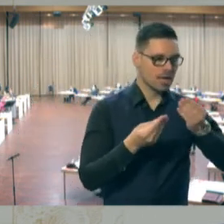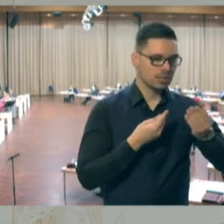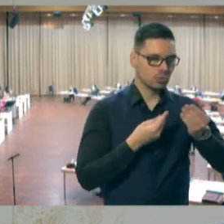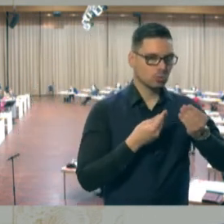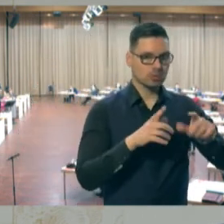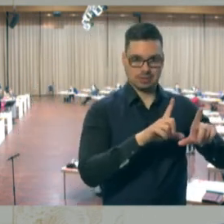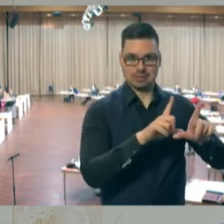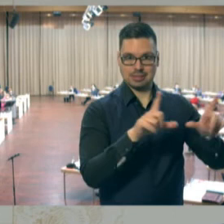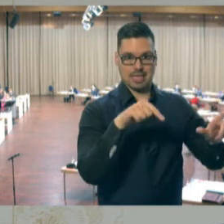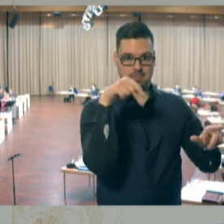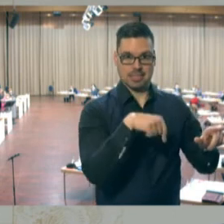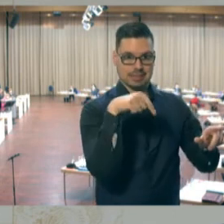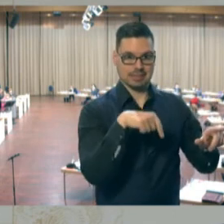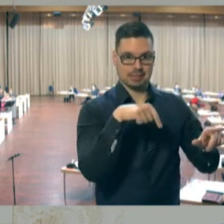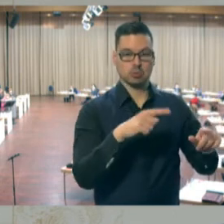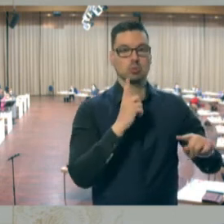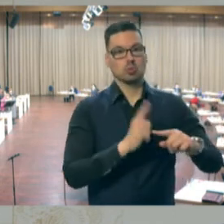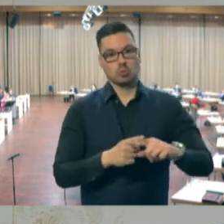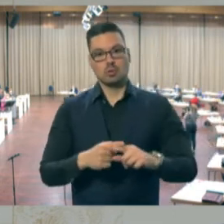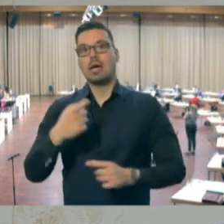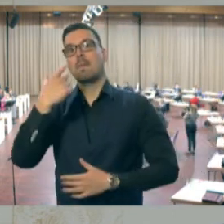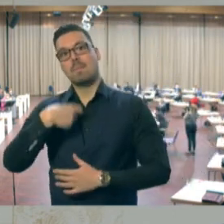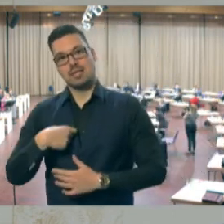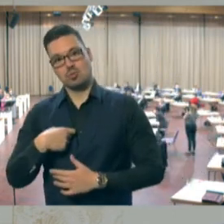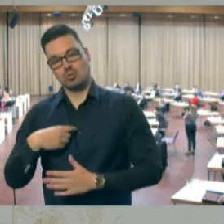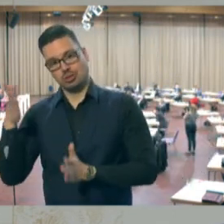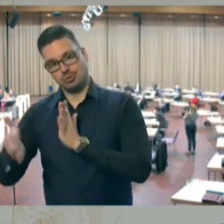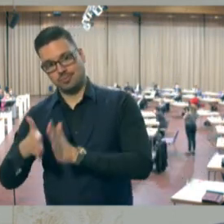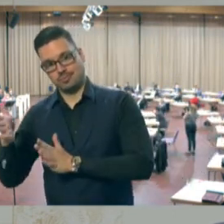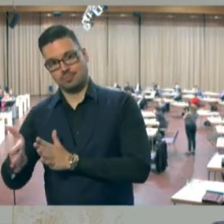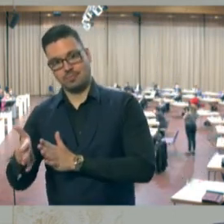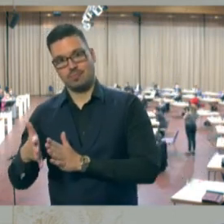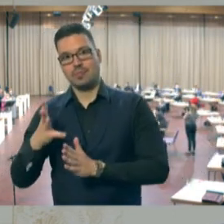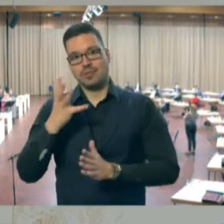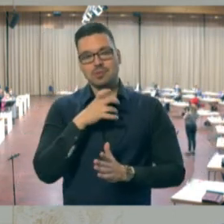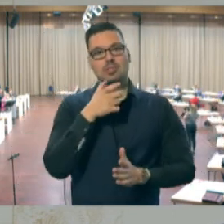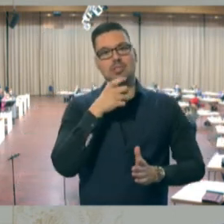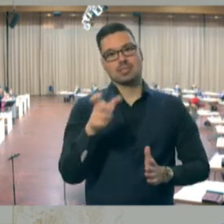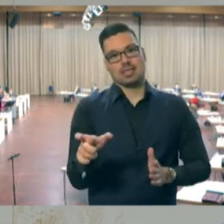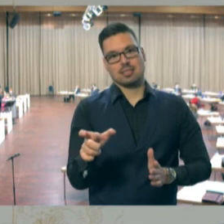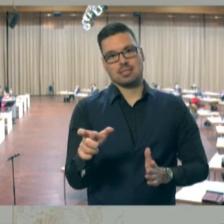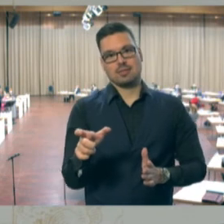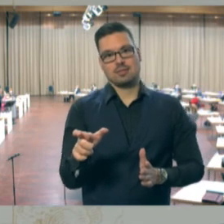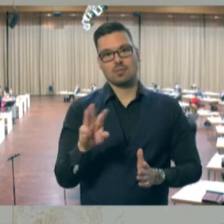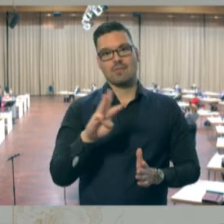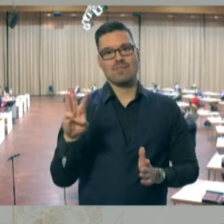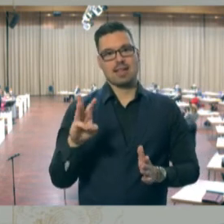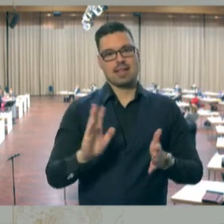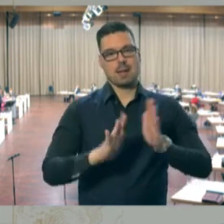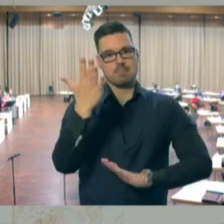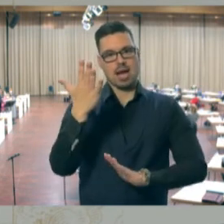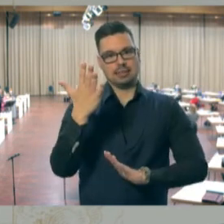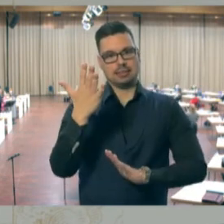Tagesordnungspunktes und dem Anlass dieser persönlichen Worte, will ich mich mit einem Satz von Willy Brandt von diesem